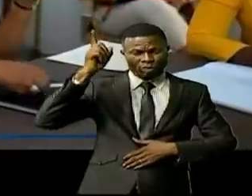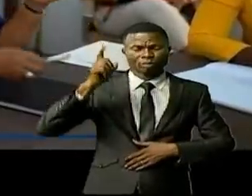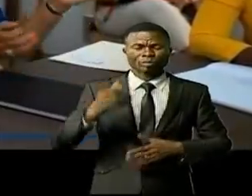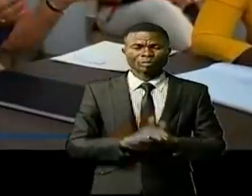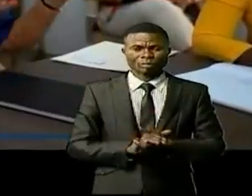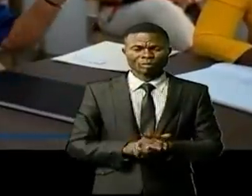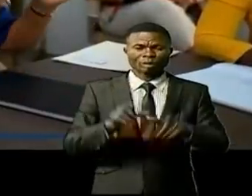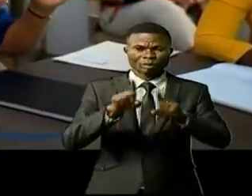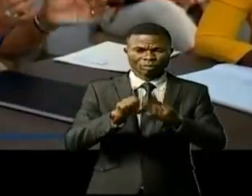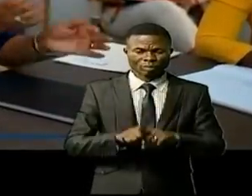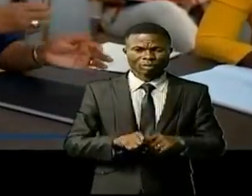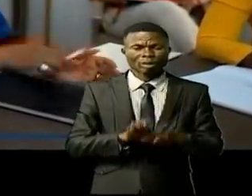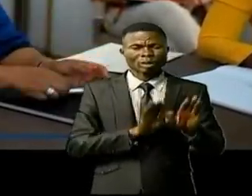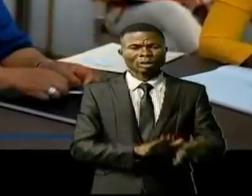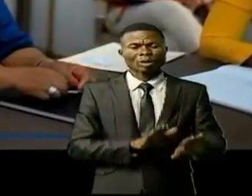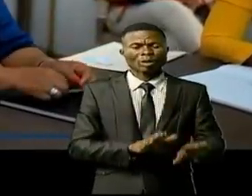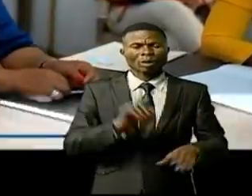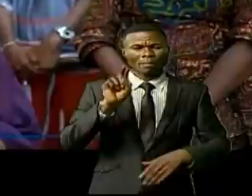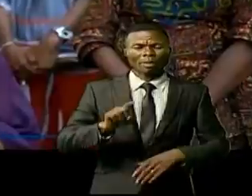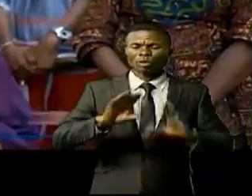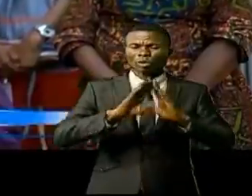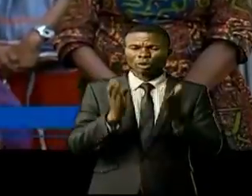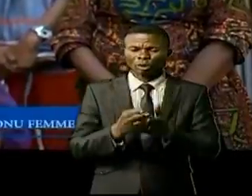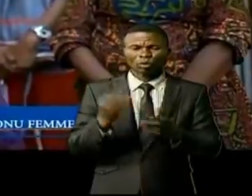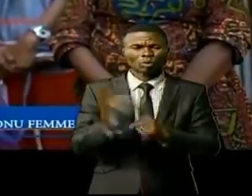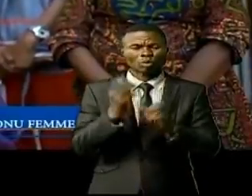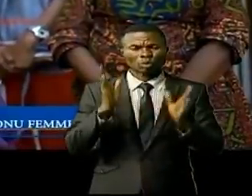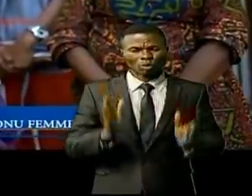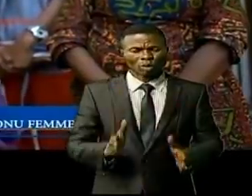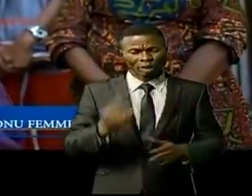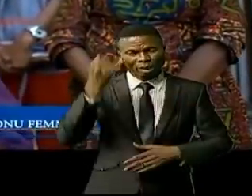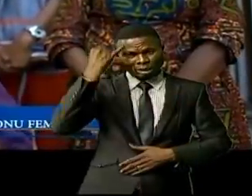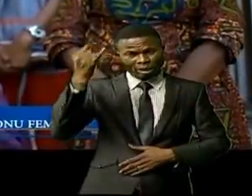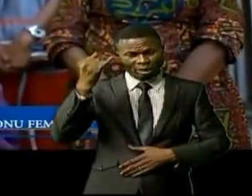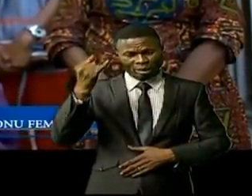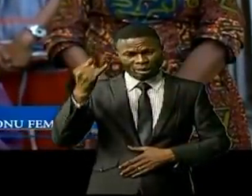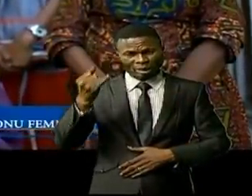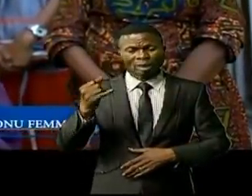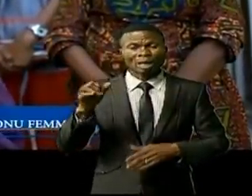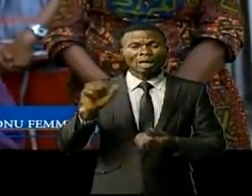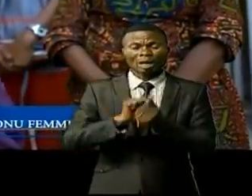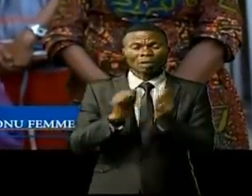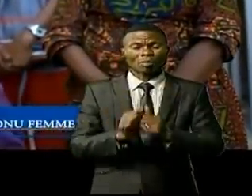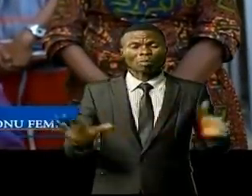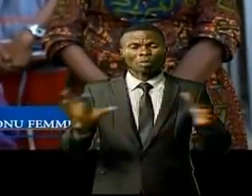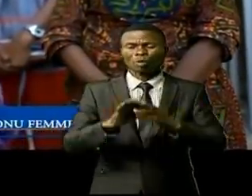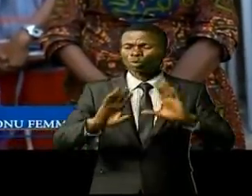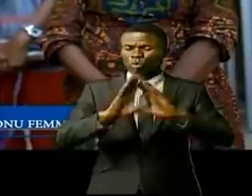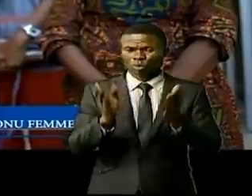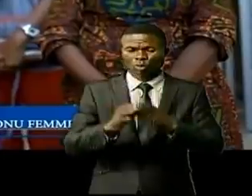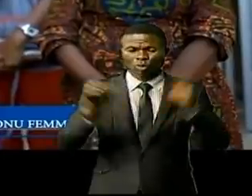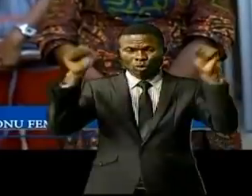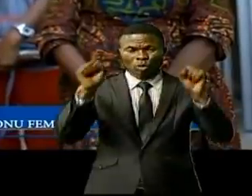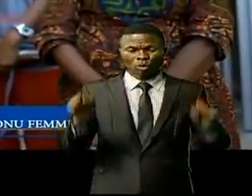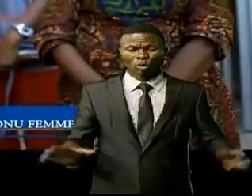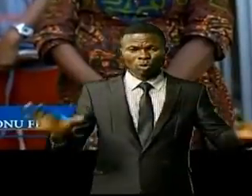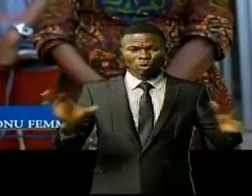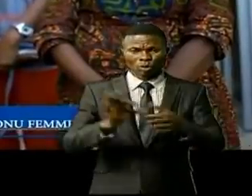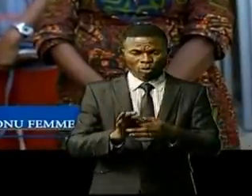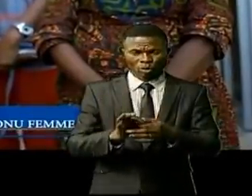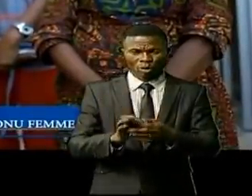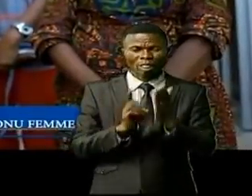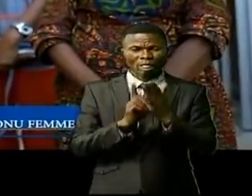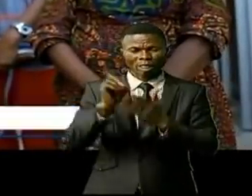Nous avons aussi besoin de tous les acteurs et nous pensons que c cet écosystème engagé autour de l